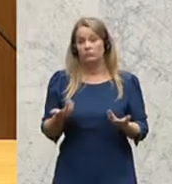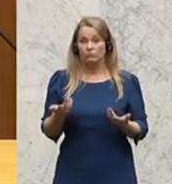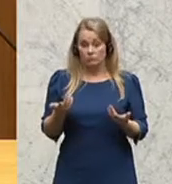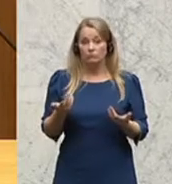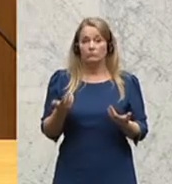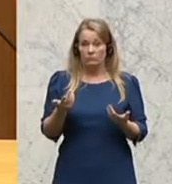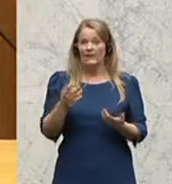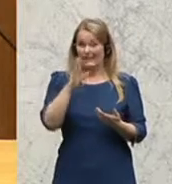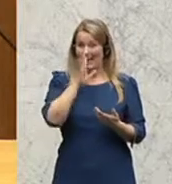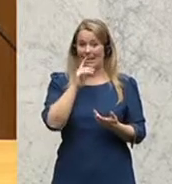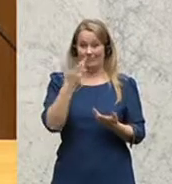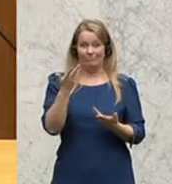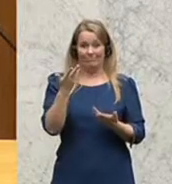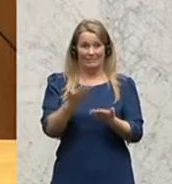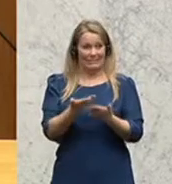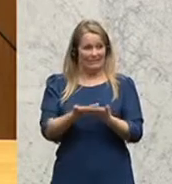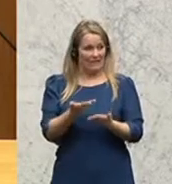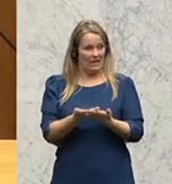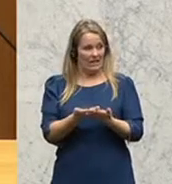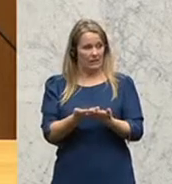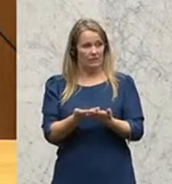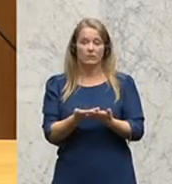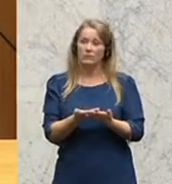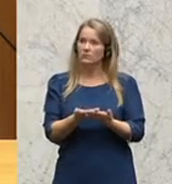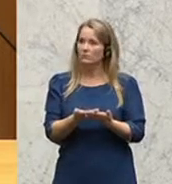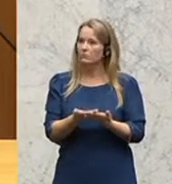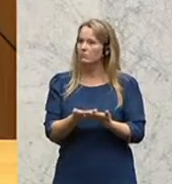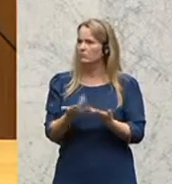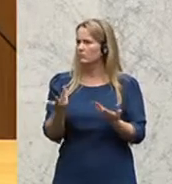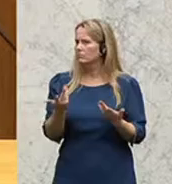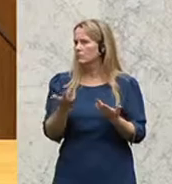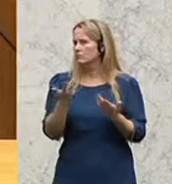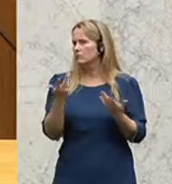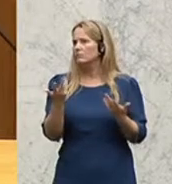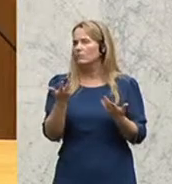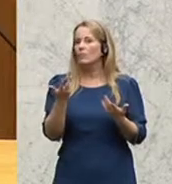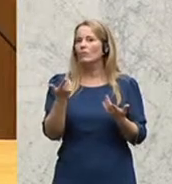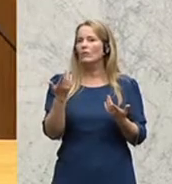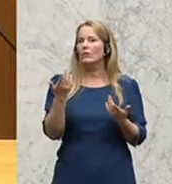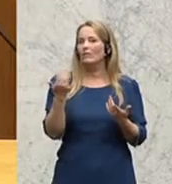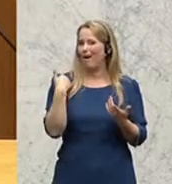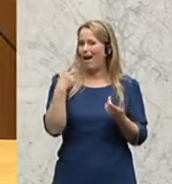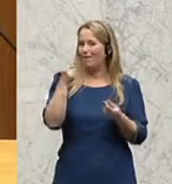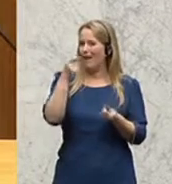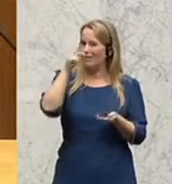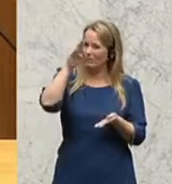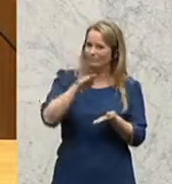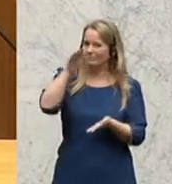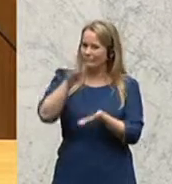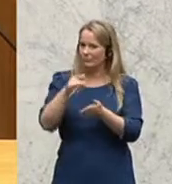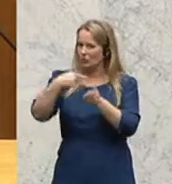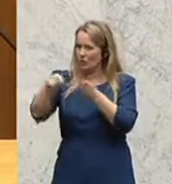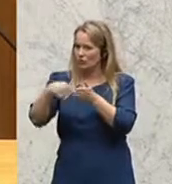Und gerade deswegen sind, eben weil es gekürzt worden ist, sind viele